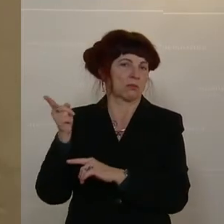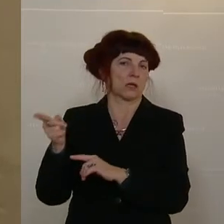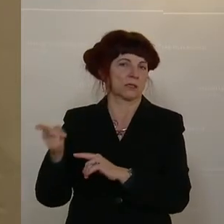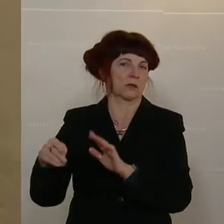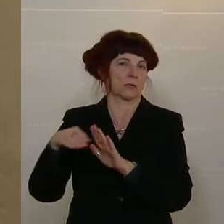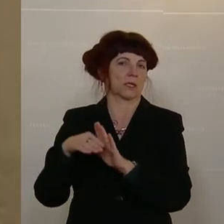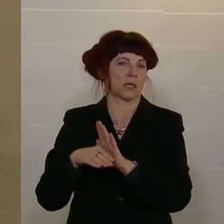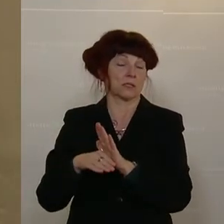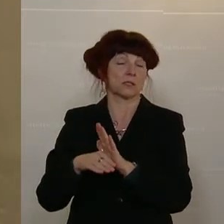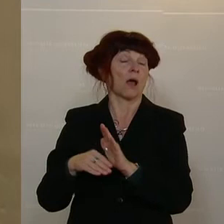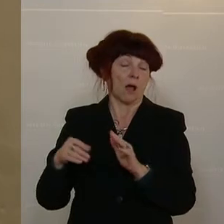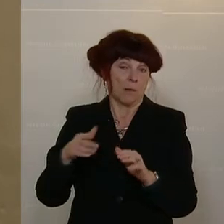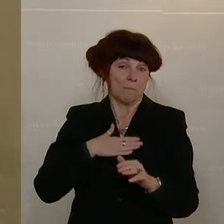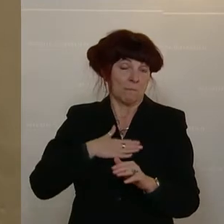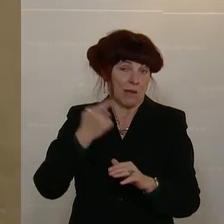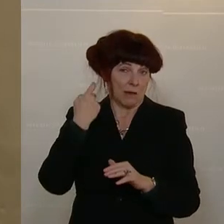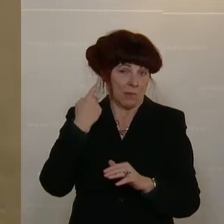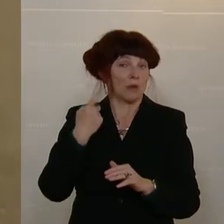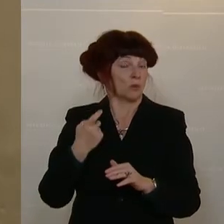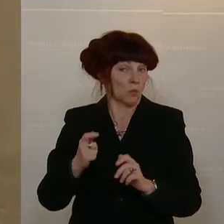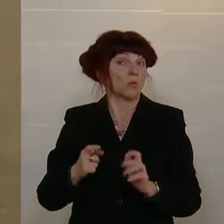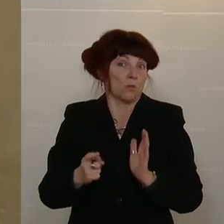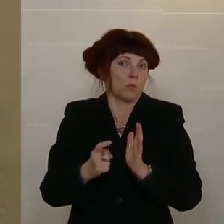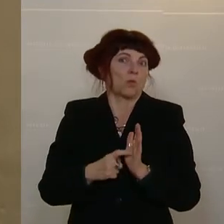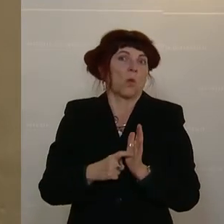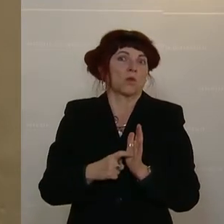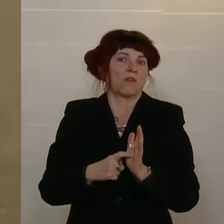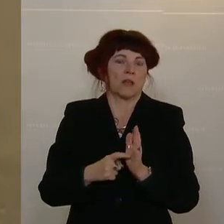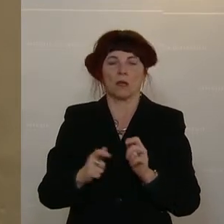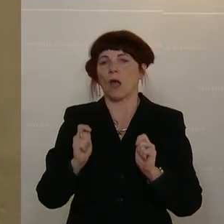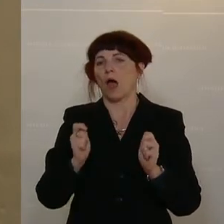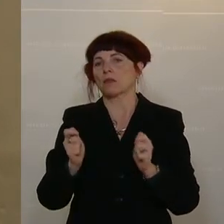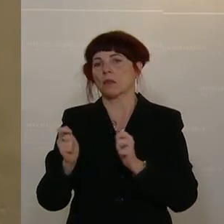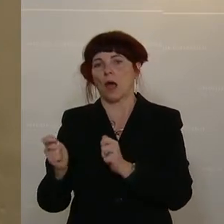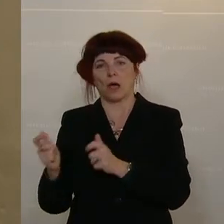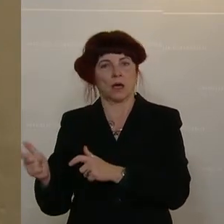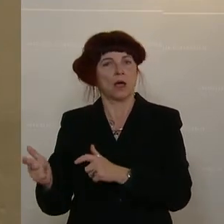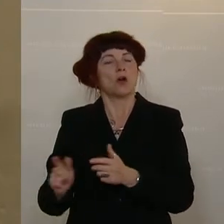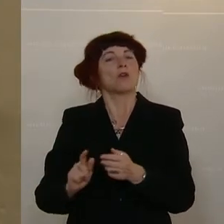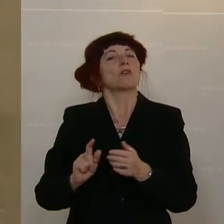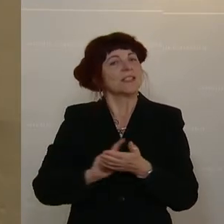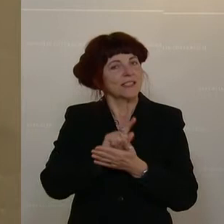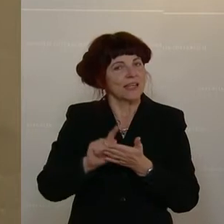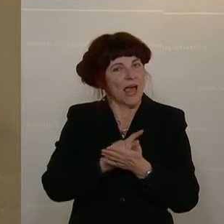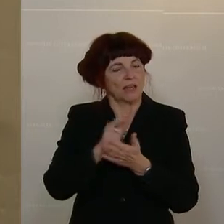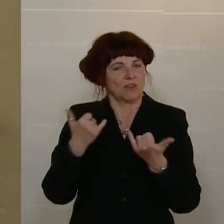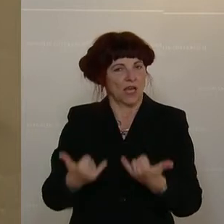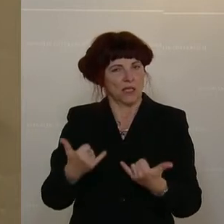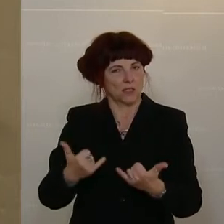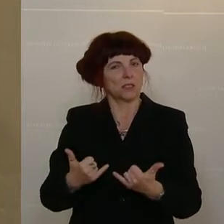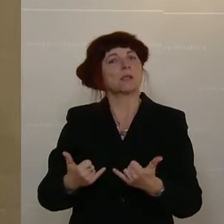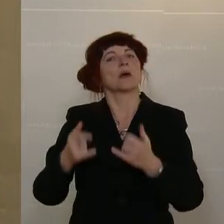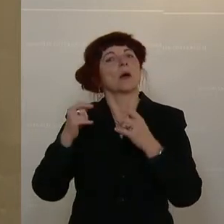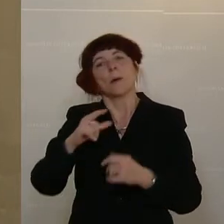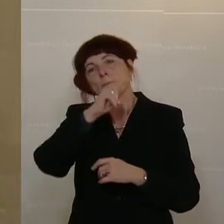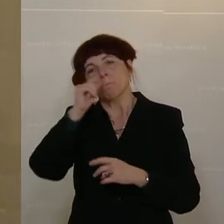ich, ein notwendiger Antrag in Zeiten wie diesen, um Menschen nicht vom Sport abzuhalten, auch vom Beruf im